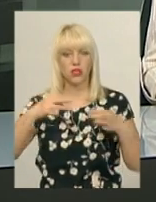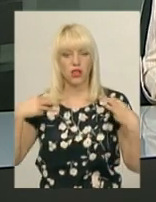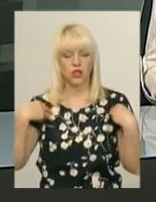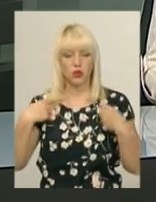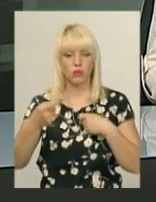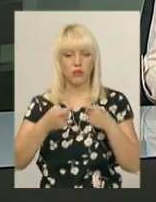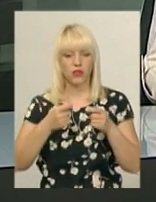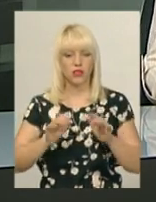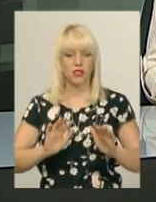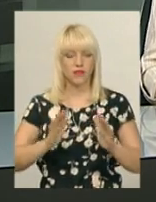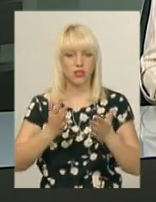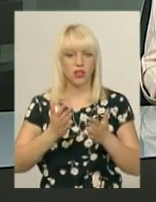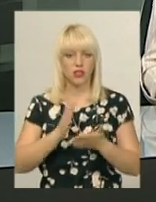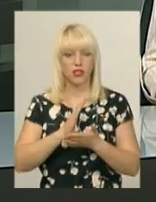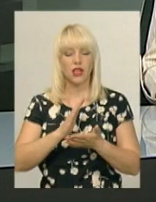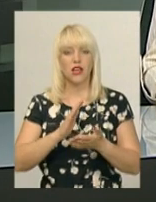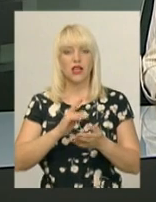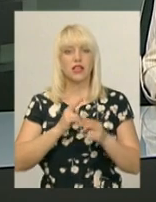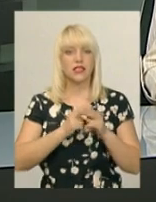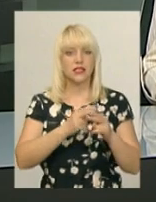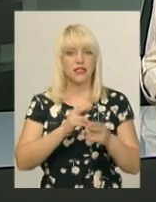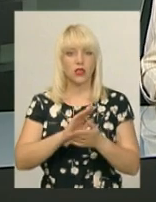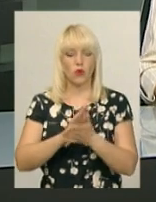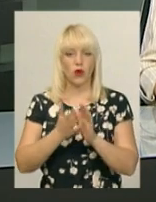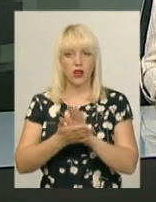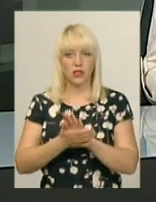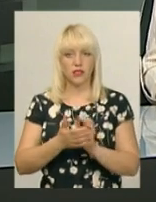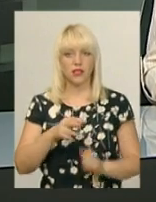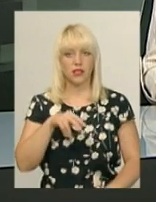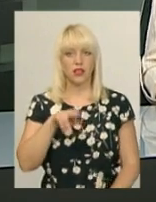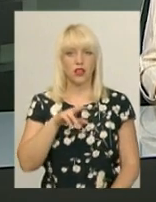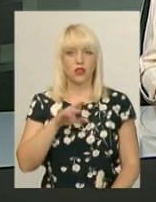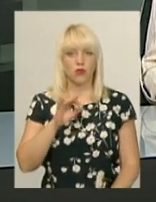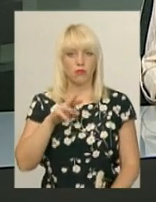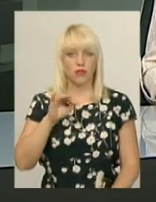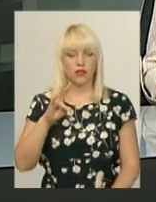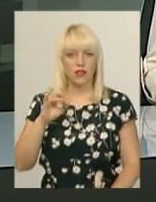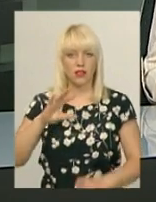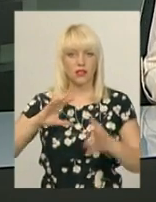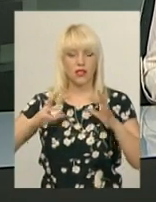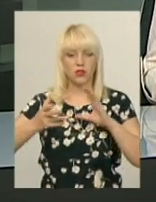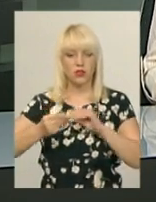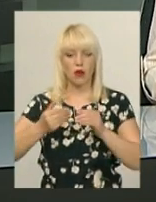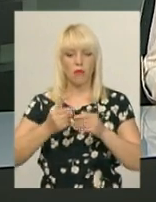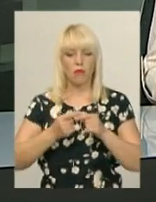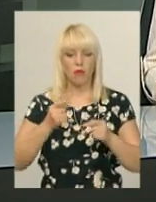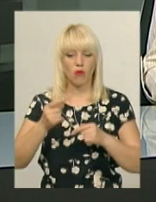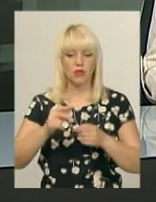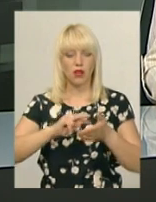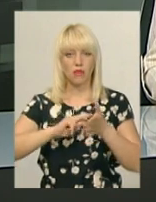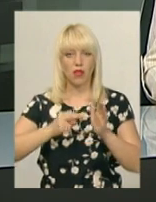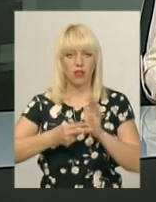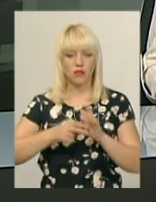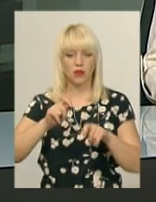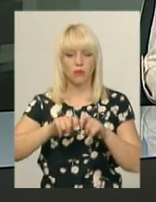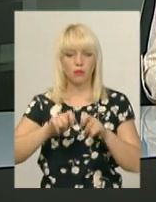ситуаціям обласного управління Держслужби з надзвичайних ситуацій Андрій Доміна. За результатами позапланових перевірок, надзвичайники